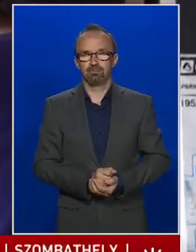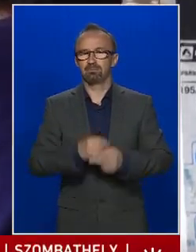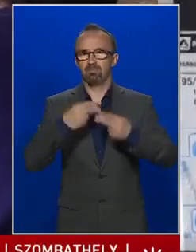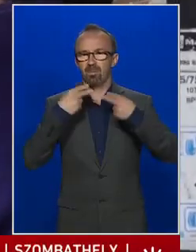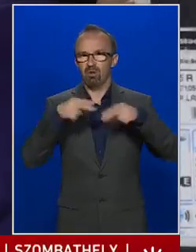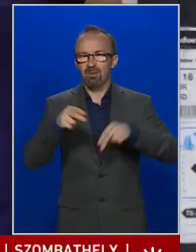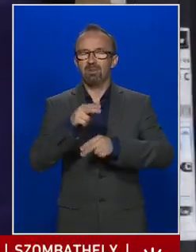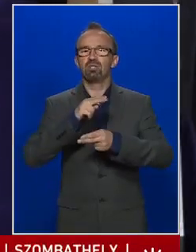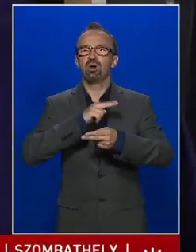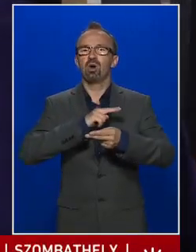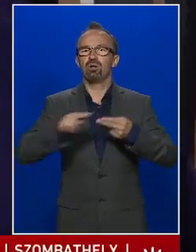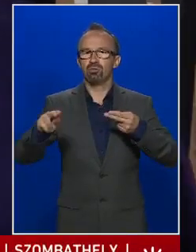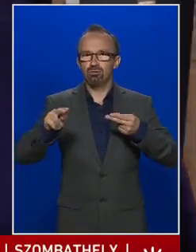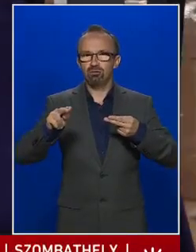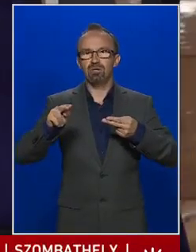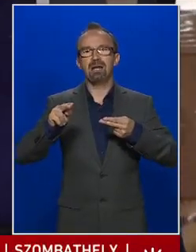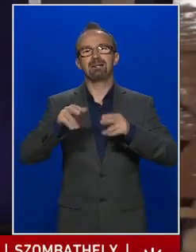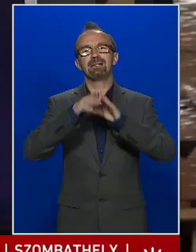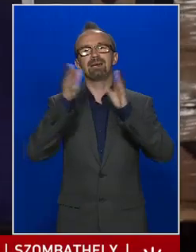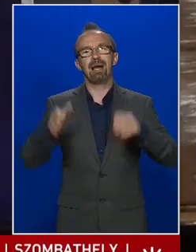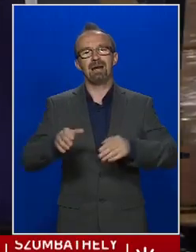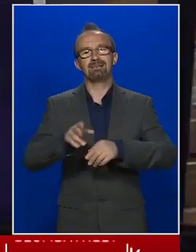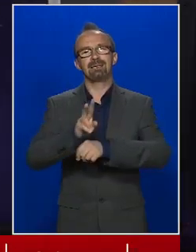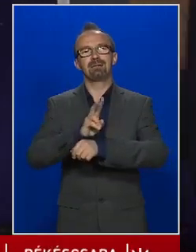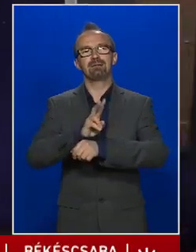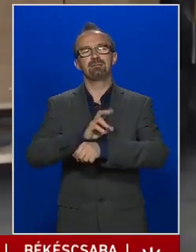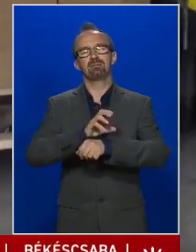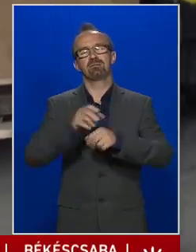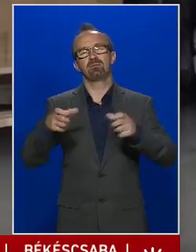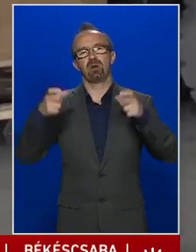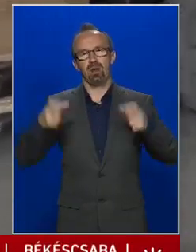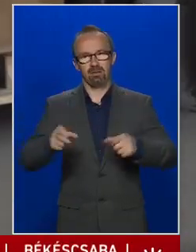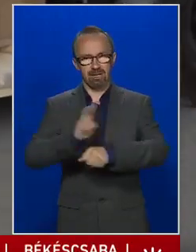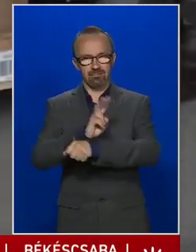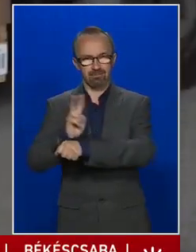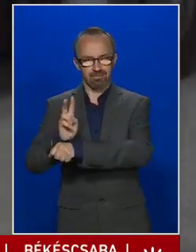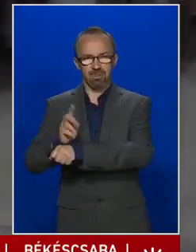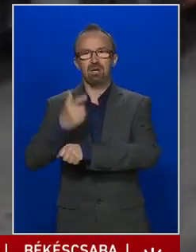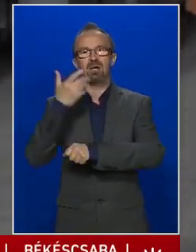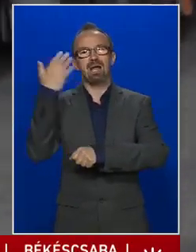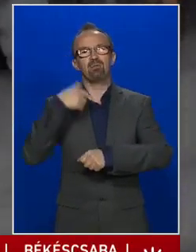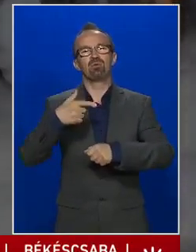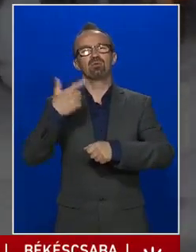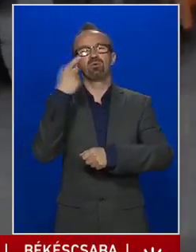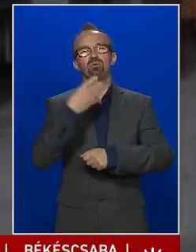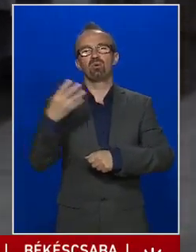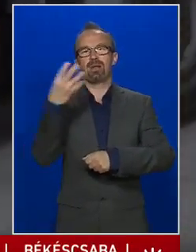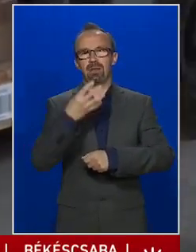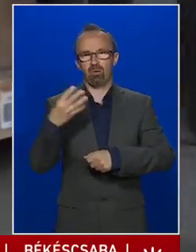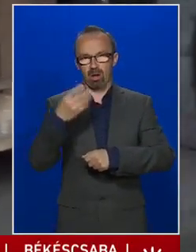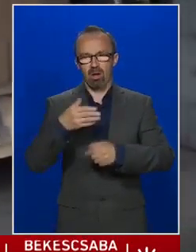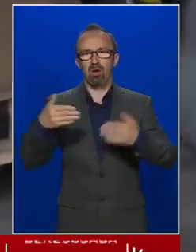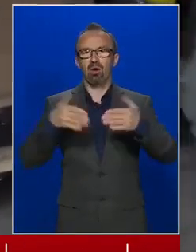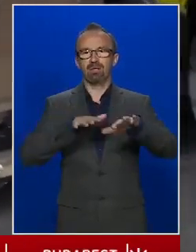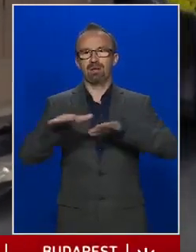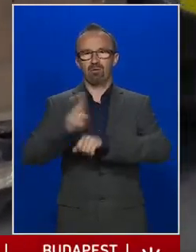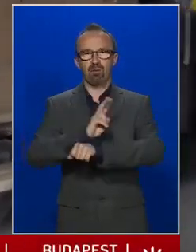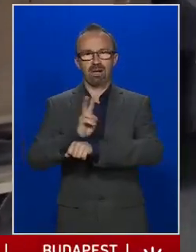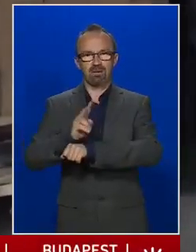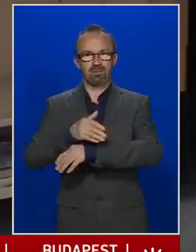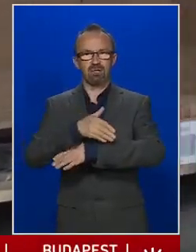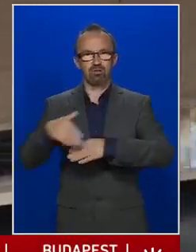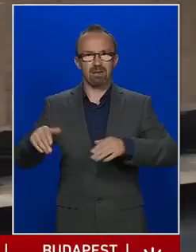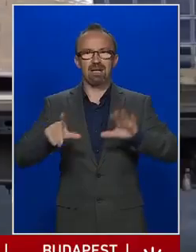is ellátjuk a hatósági házi karantén rendőrségi ellenőrzését. Az elmúlt 24 órában a határforgalom ellenőrzés